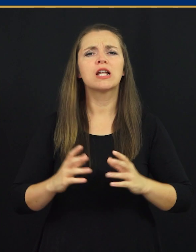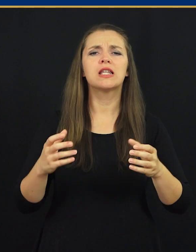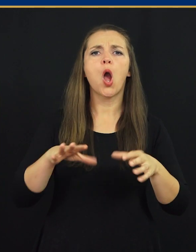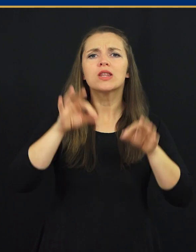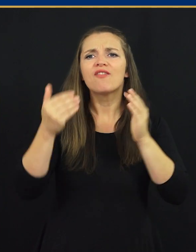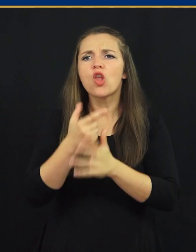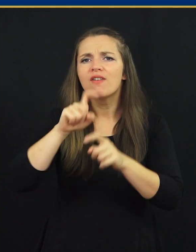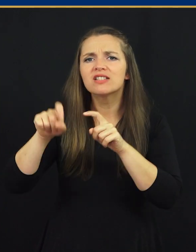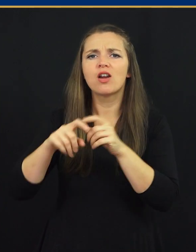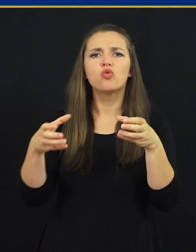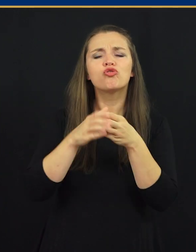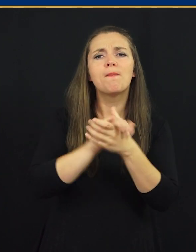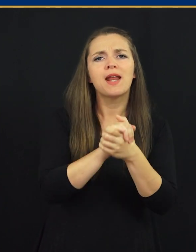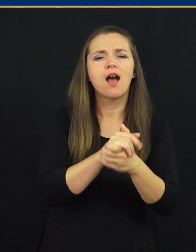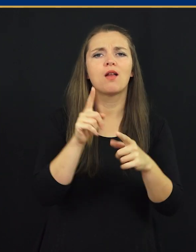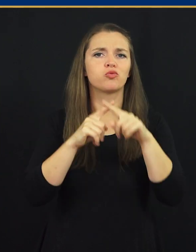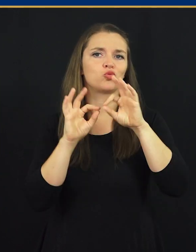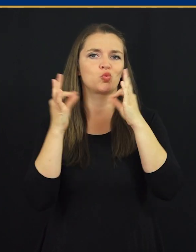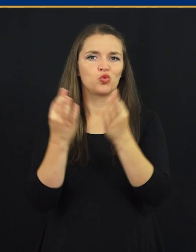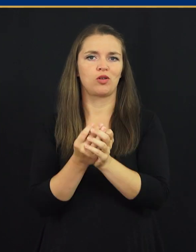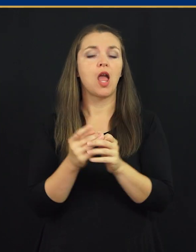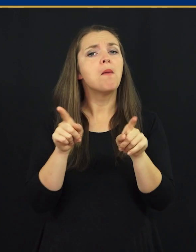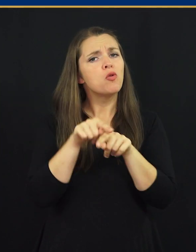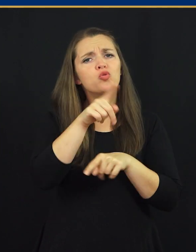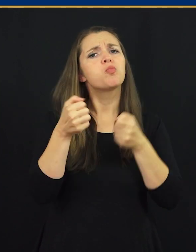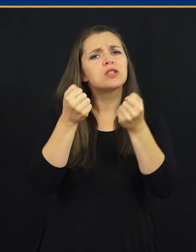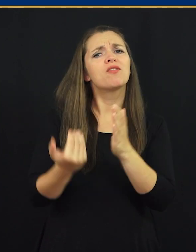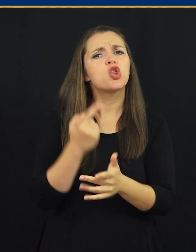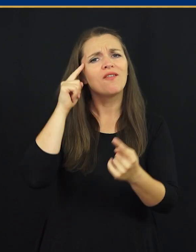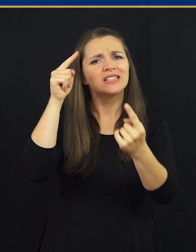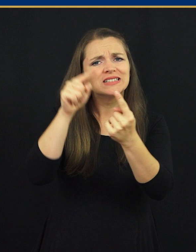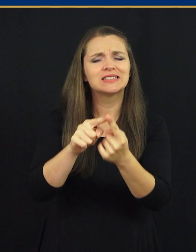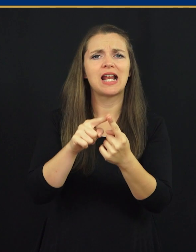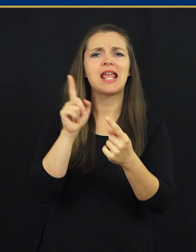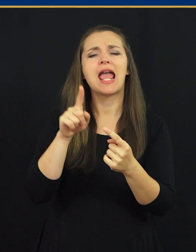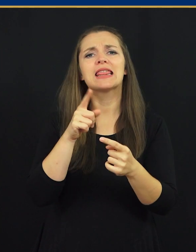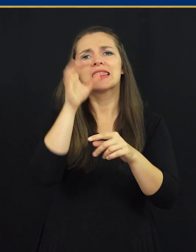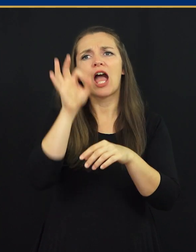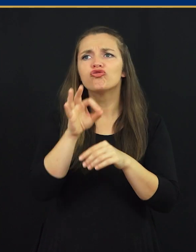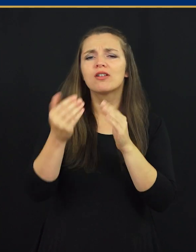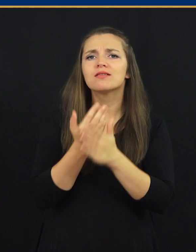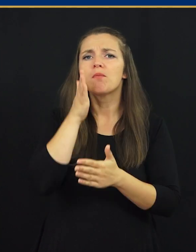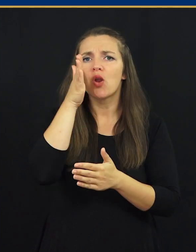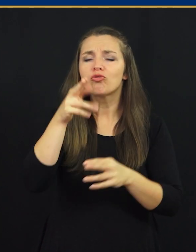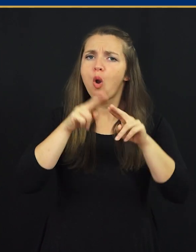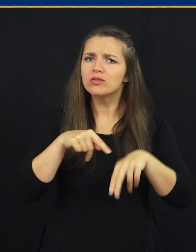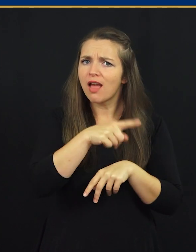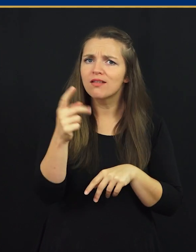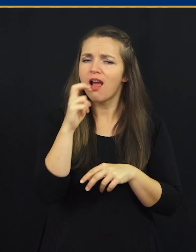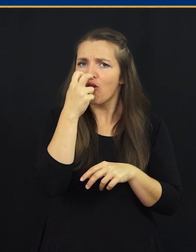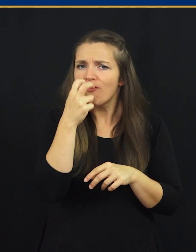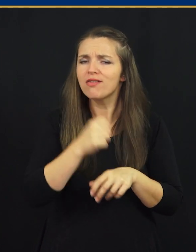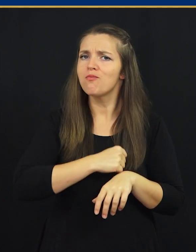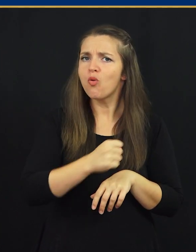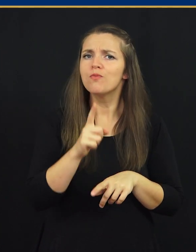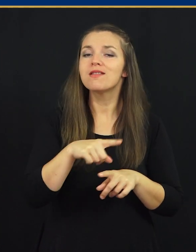odkrivanje novih stvari, druženje s prijatelji in družino. Hkrati pa si tudi postavite nove cilje in načrte za prihodnost. Ostanite